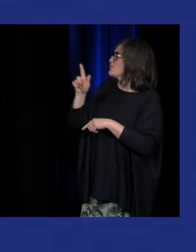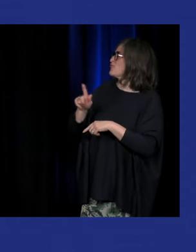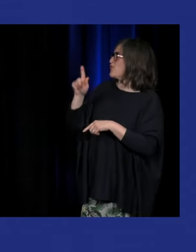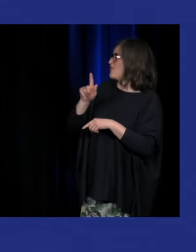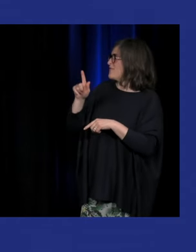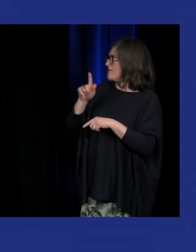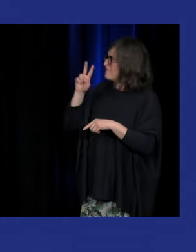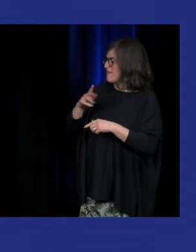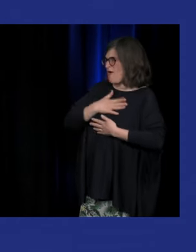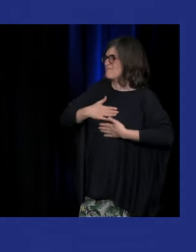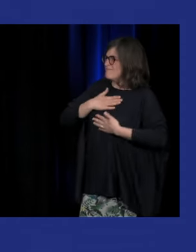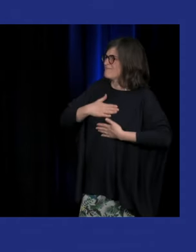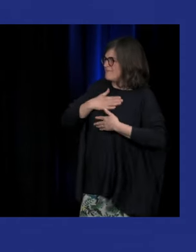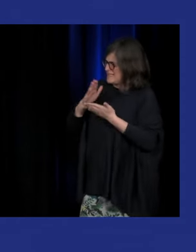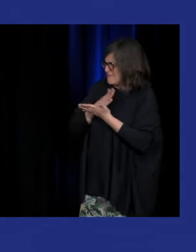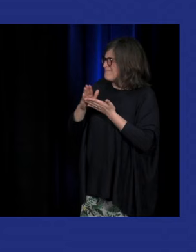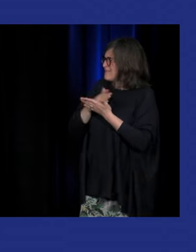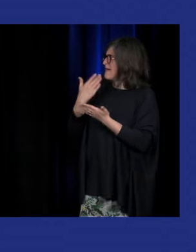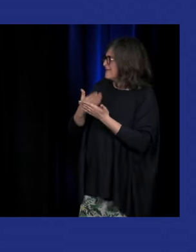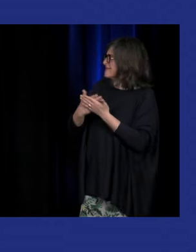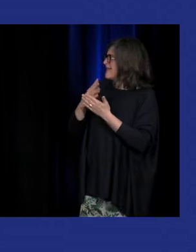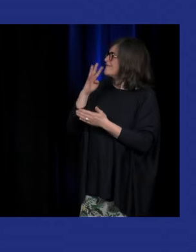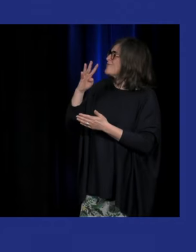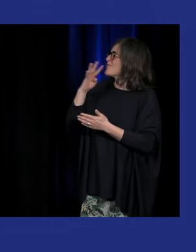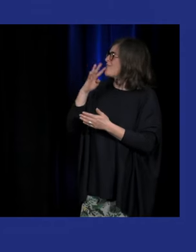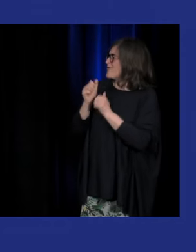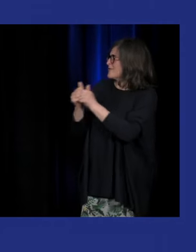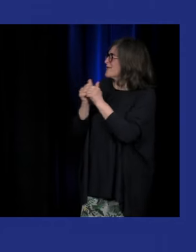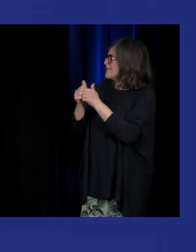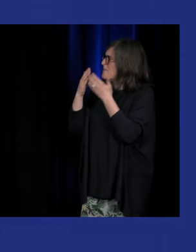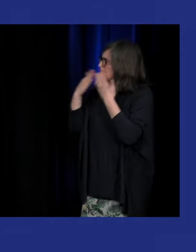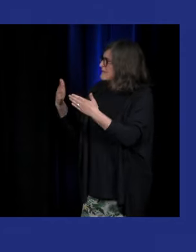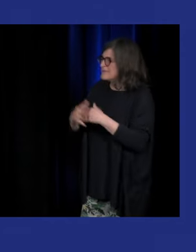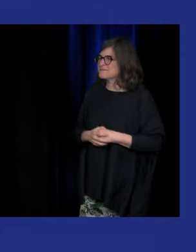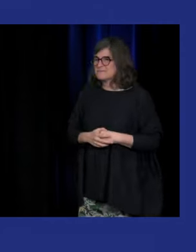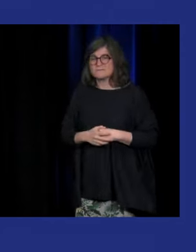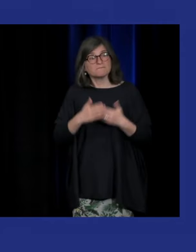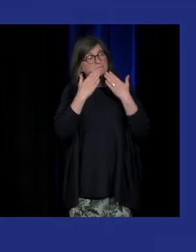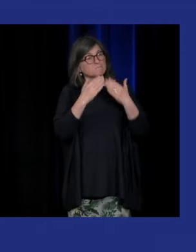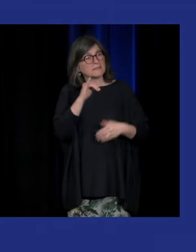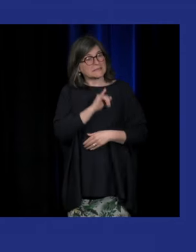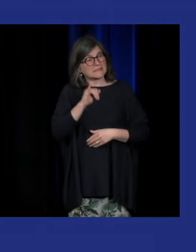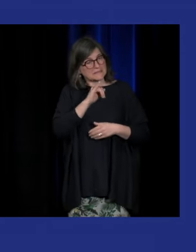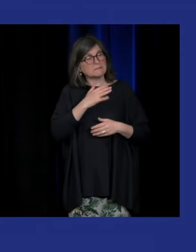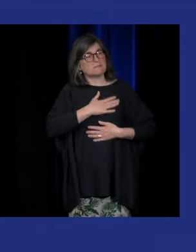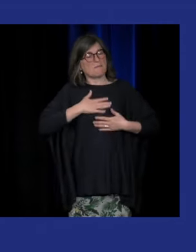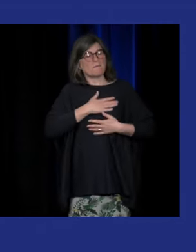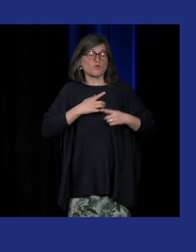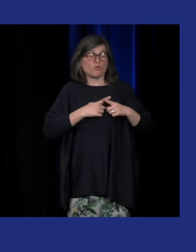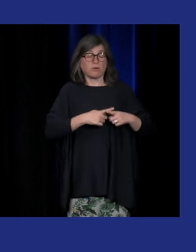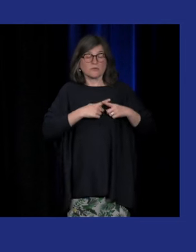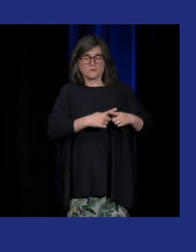avec qui j'ai eu beaucoup de plaisir à préparer ce cycle merci Isabelle c'était un plaisir partagé